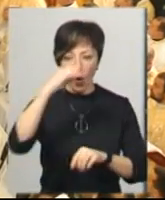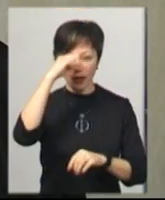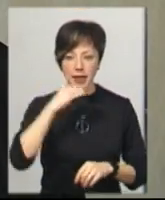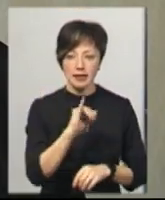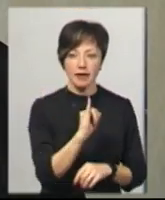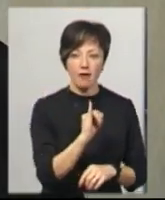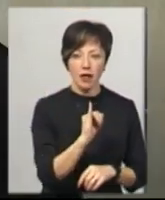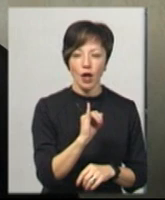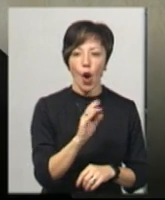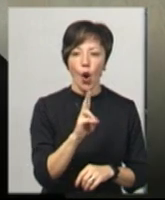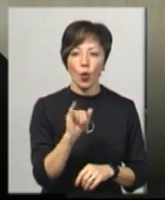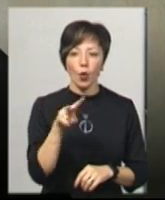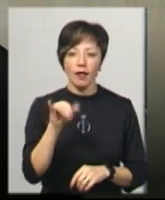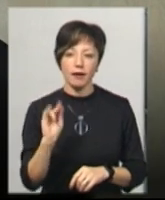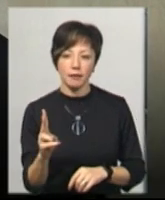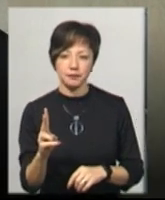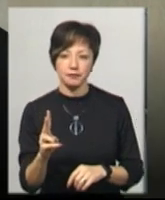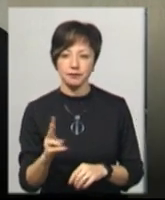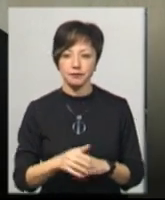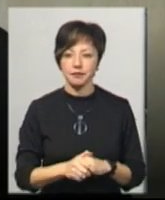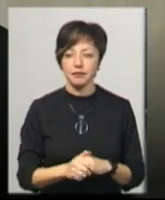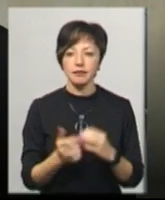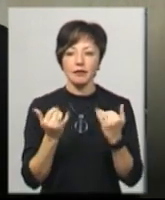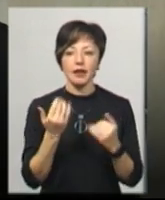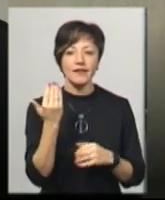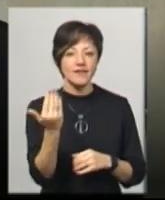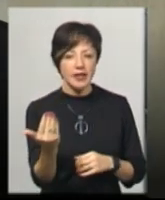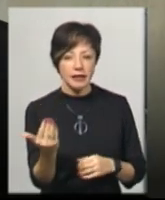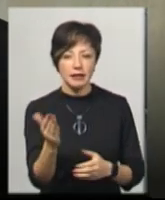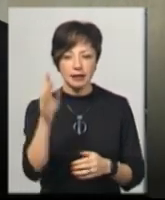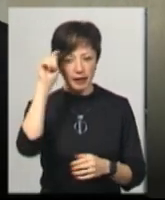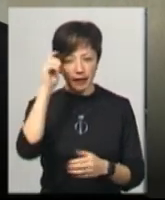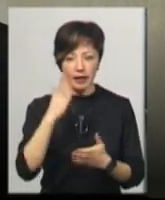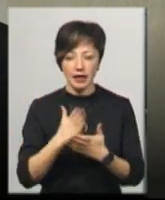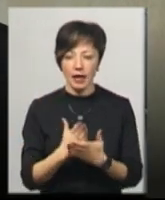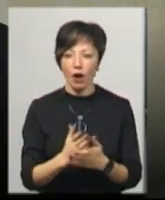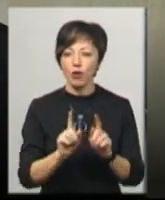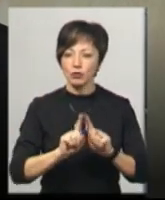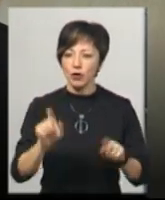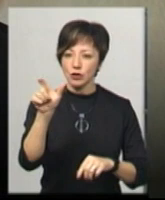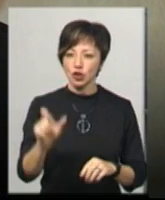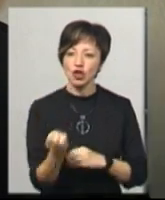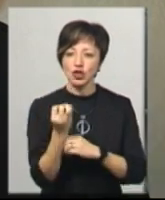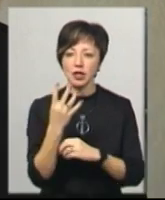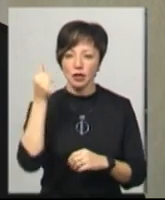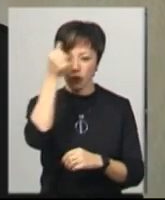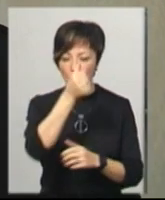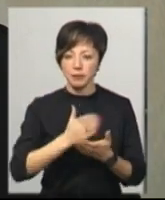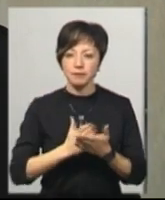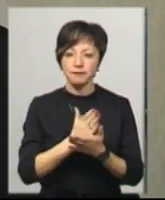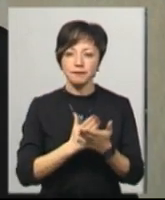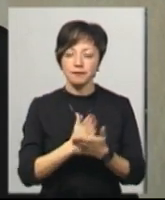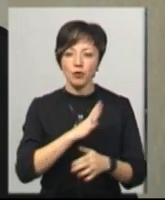Кулик. Ним є дуже особлива особа, священник, який 14 років провів на душпасецькій праці в